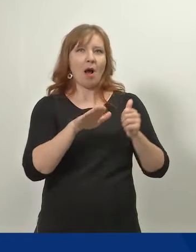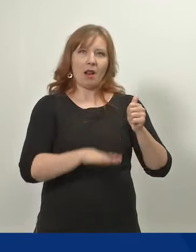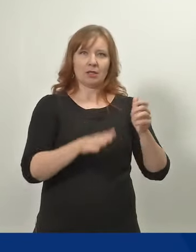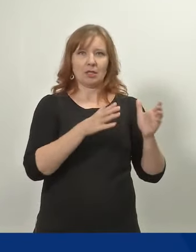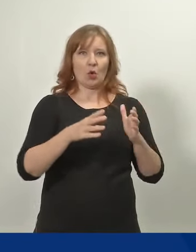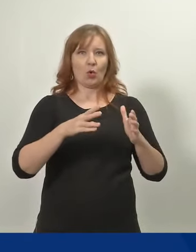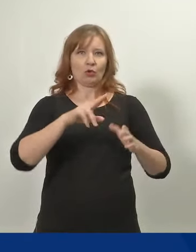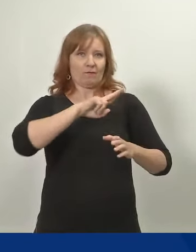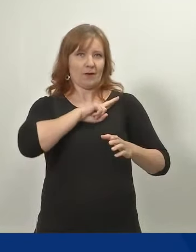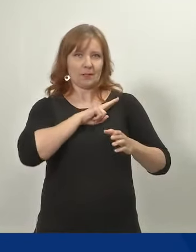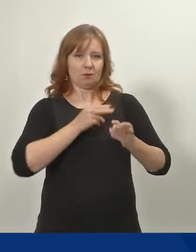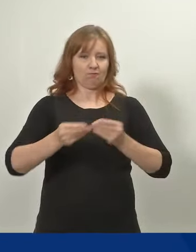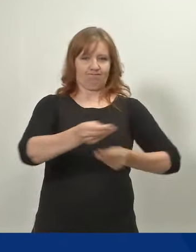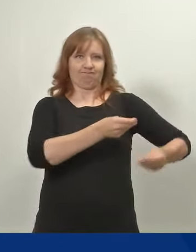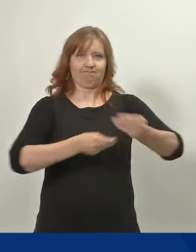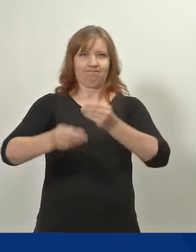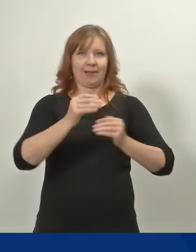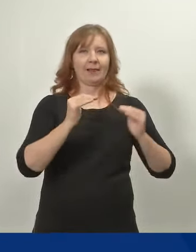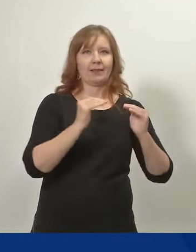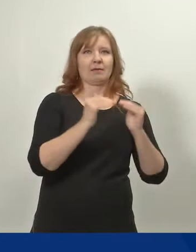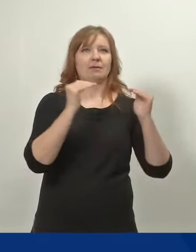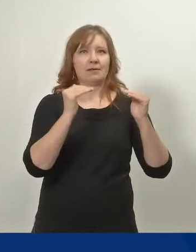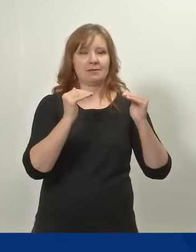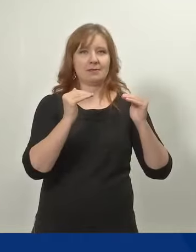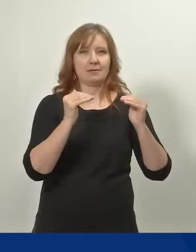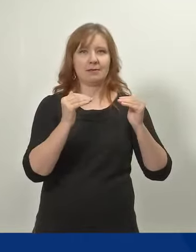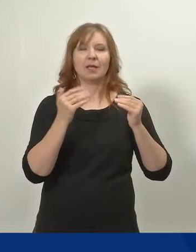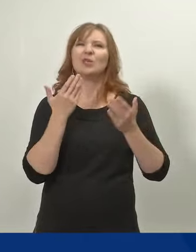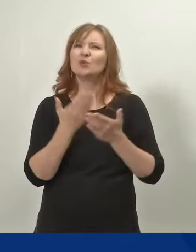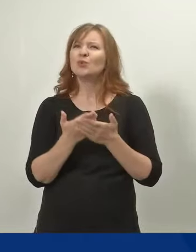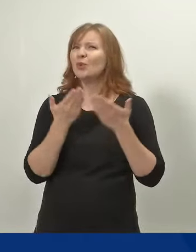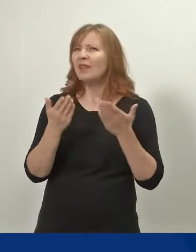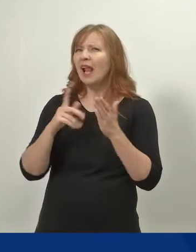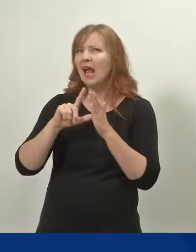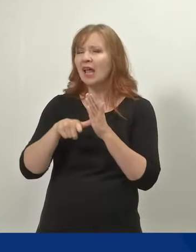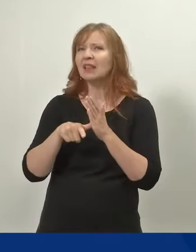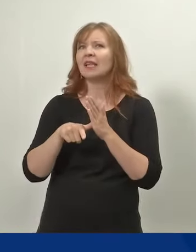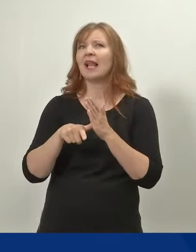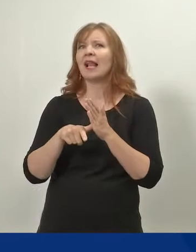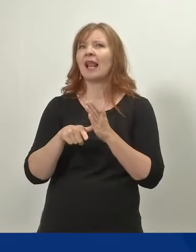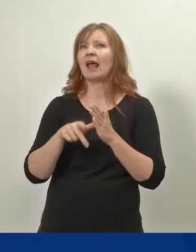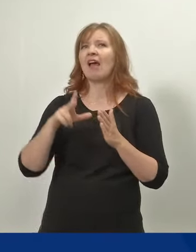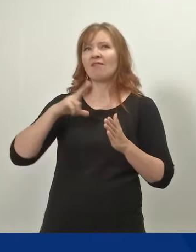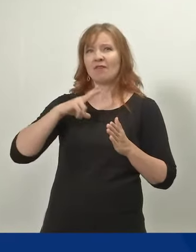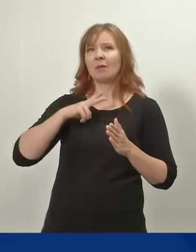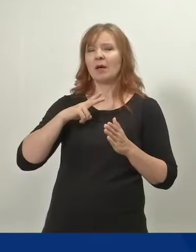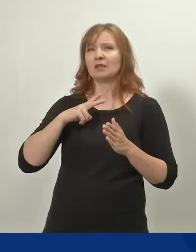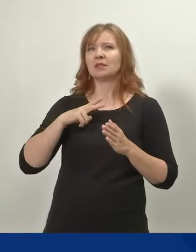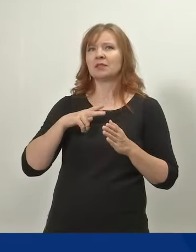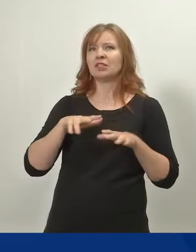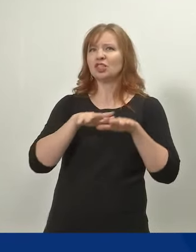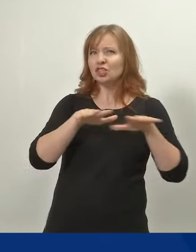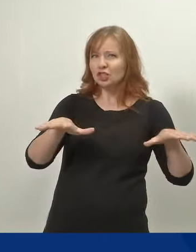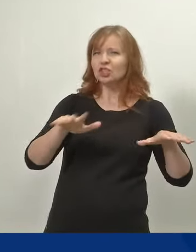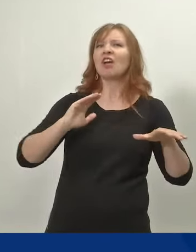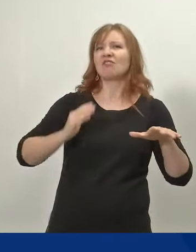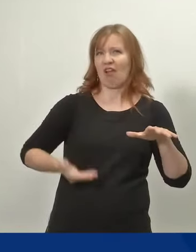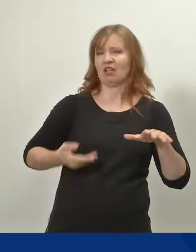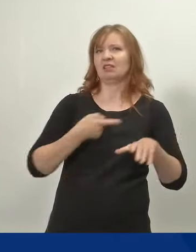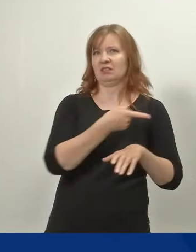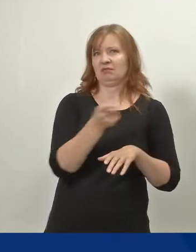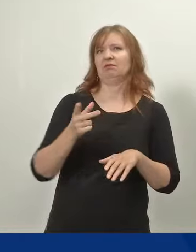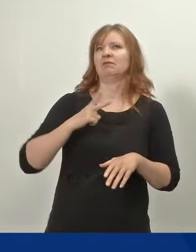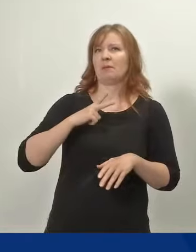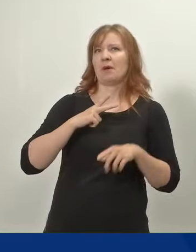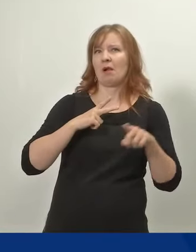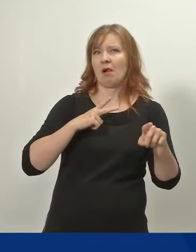jakautumista, sillä tällä hetkellä naiset käyttävät valtaosan näistä vapaista. Tämä heikentää